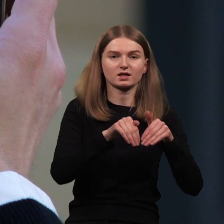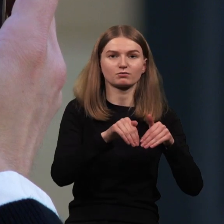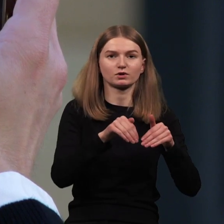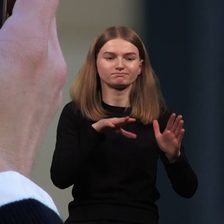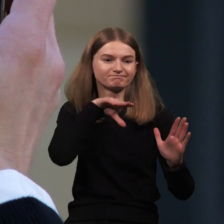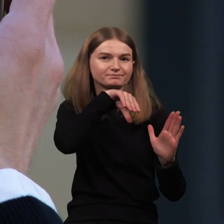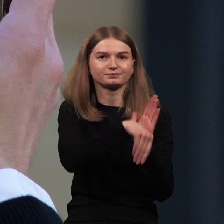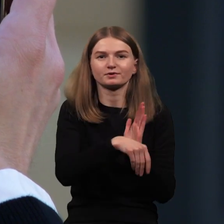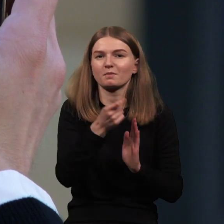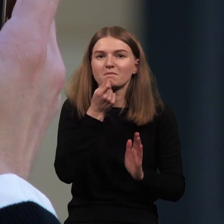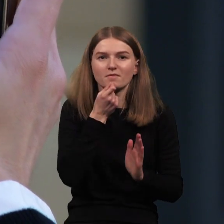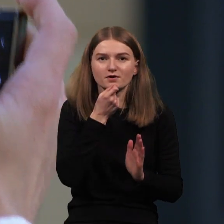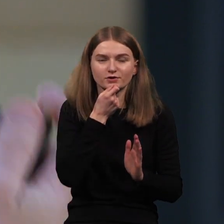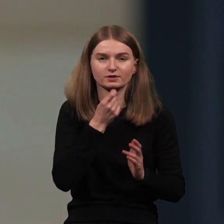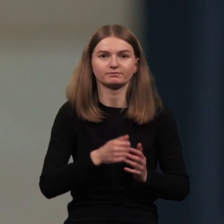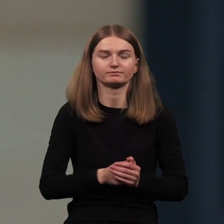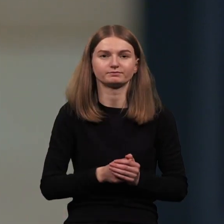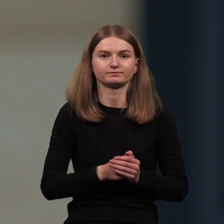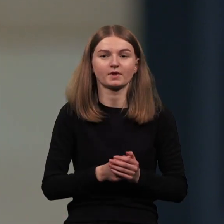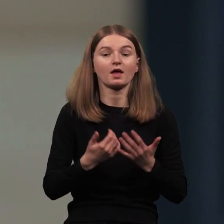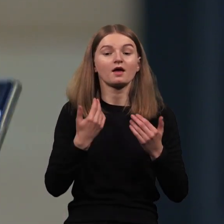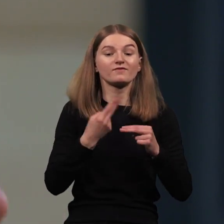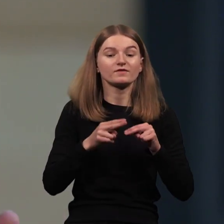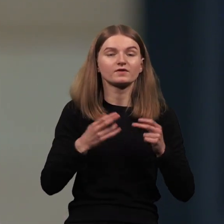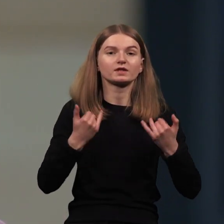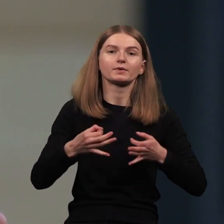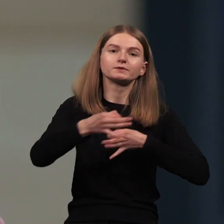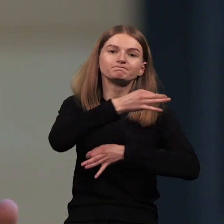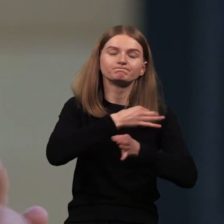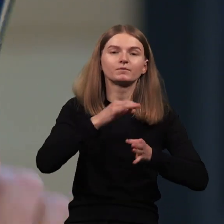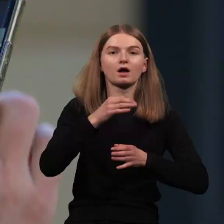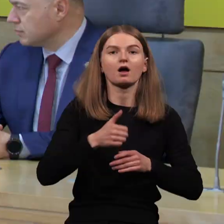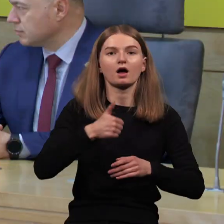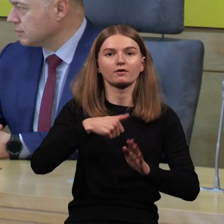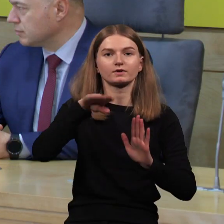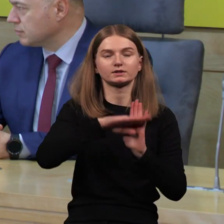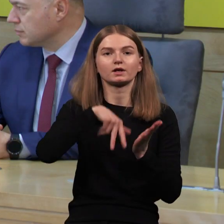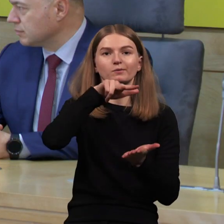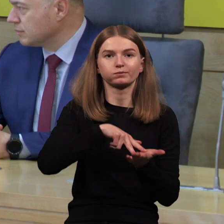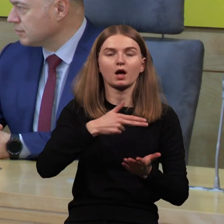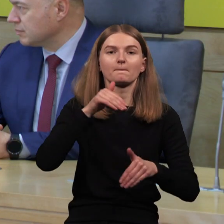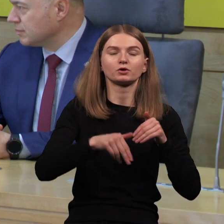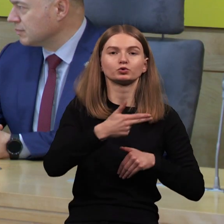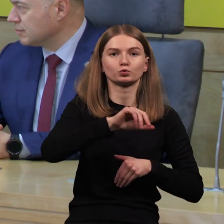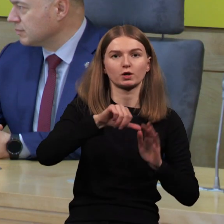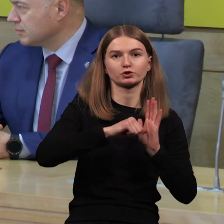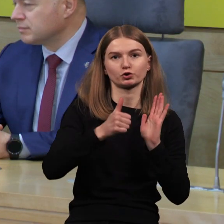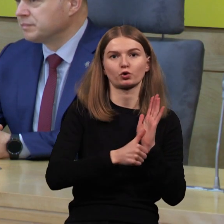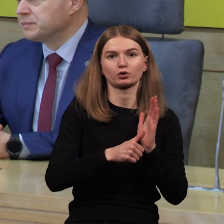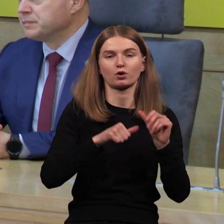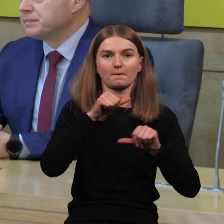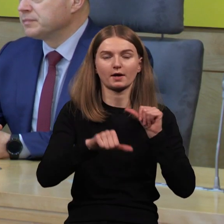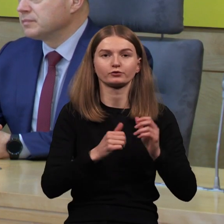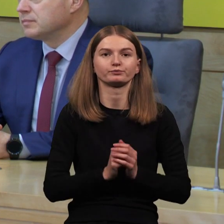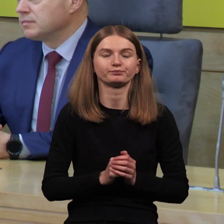jau yra iškėlusi pasiūlyma dėl balsavimo nuo 16 metų save valdybių tarybių ir merų rinkimuose. Lietuvos jaunimo organizacijų tarybos,